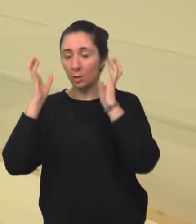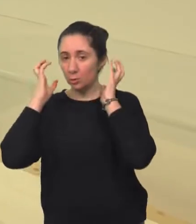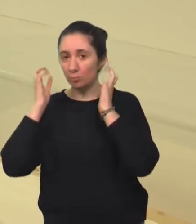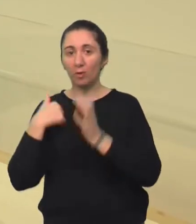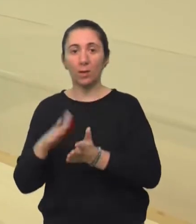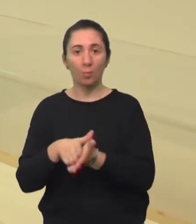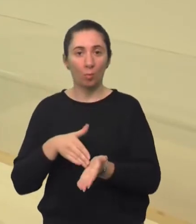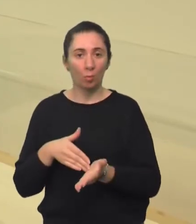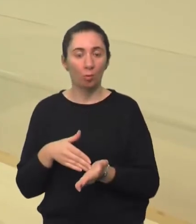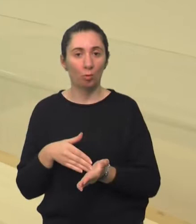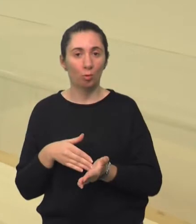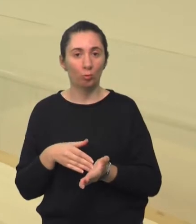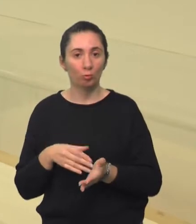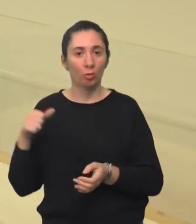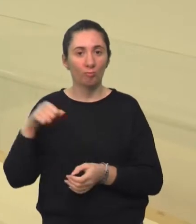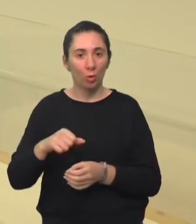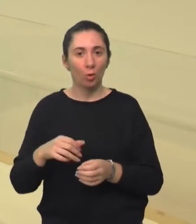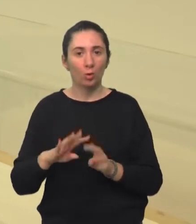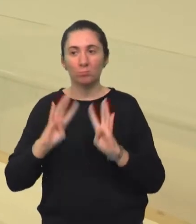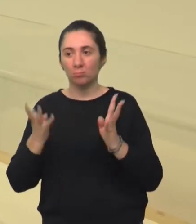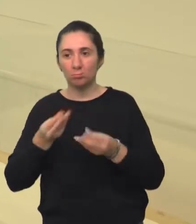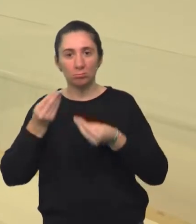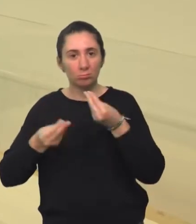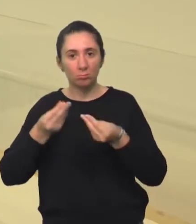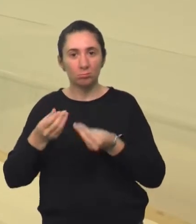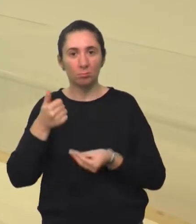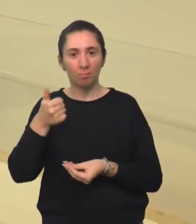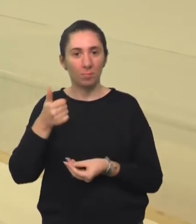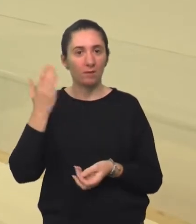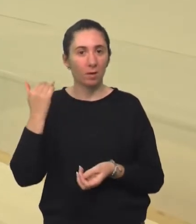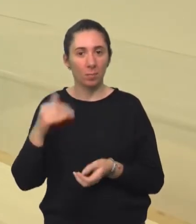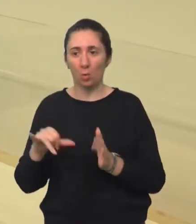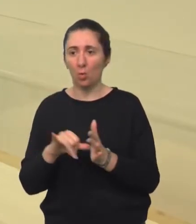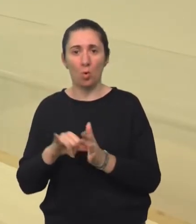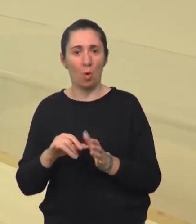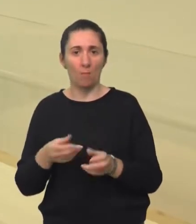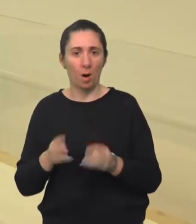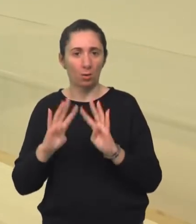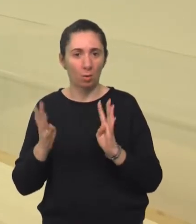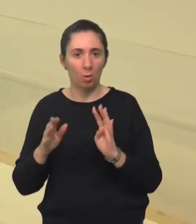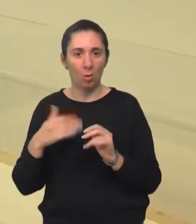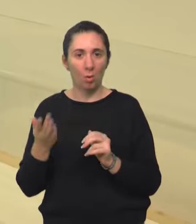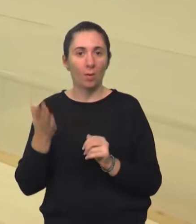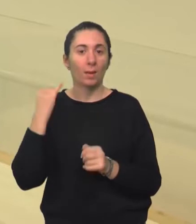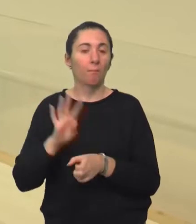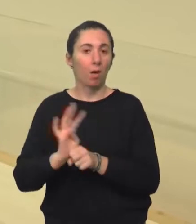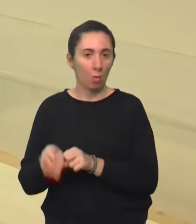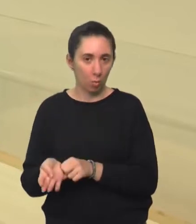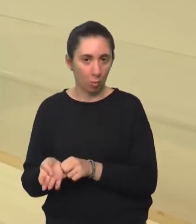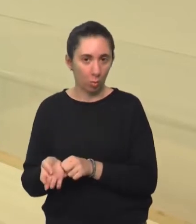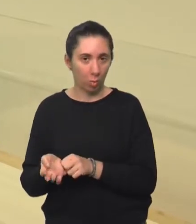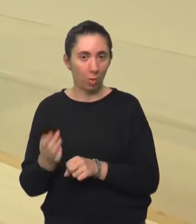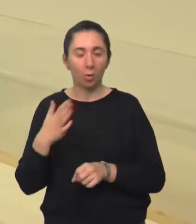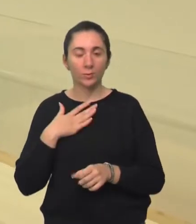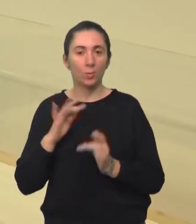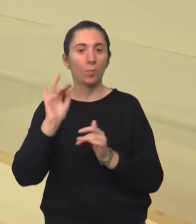počeli voditi skupove koji su bili prvi, prvi je bio normalan skup, onda nas je nežalost zadesjela korona pa smo